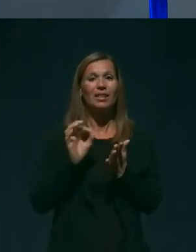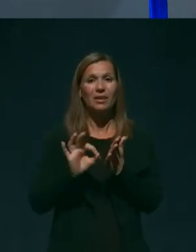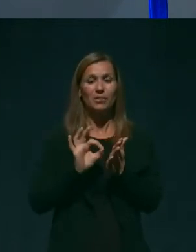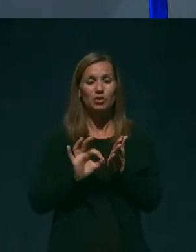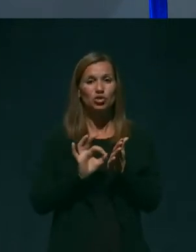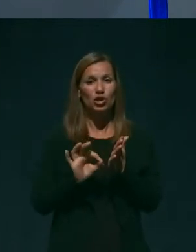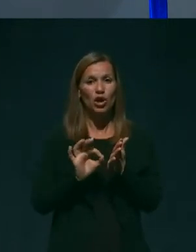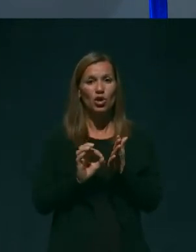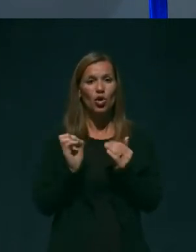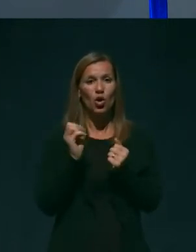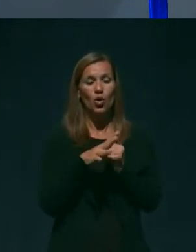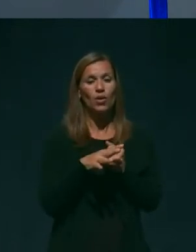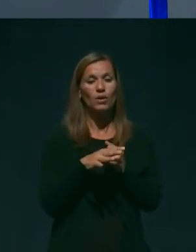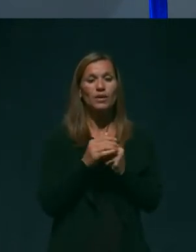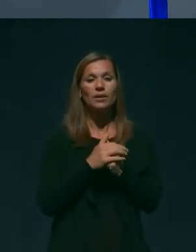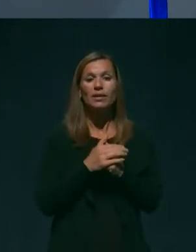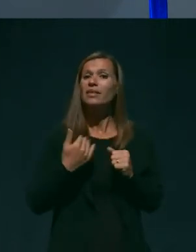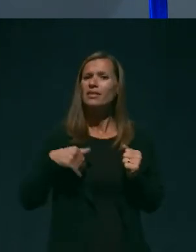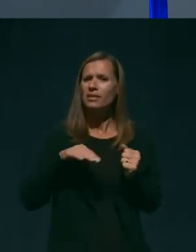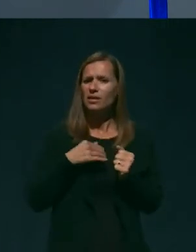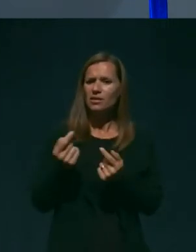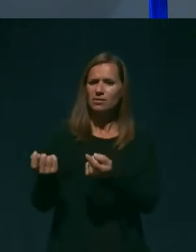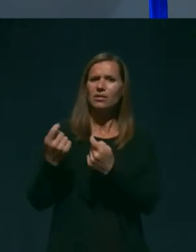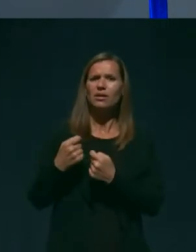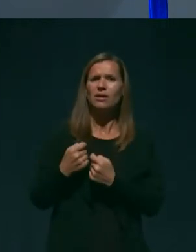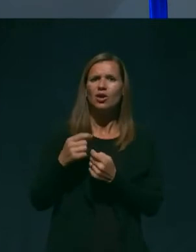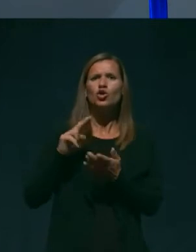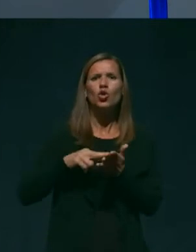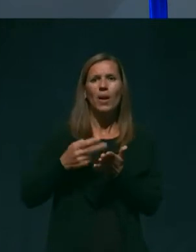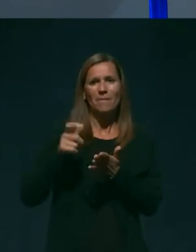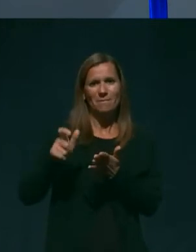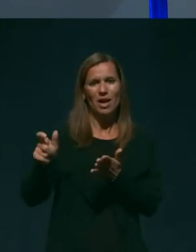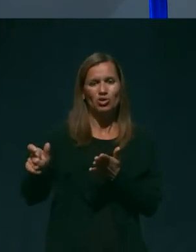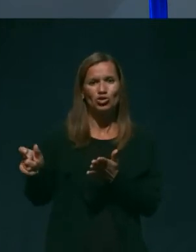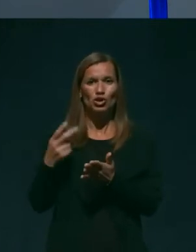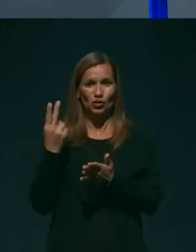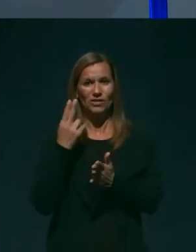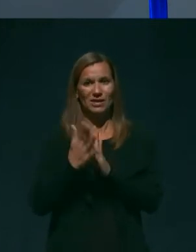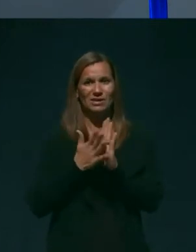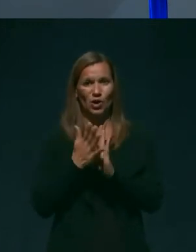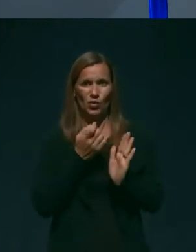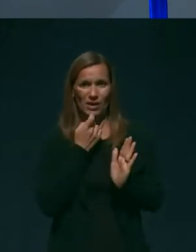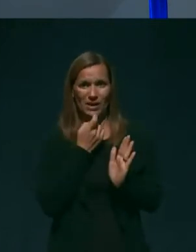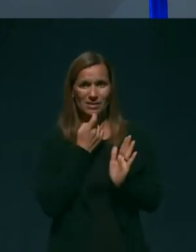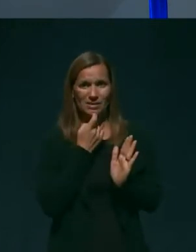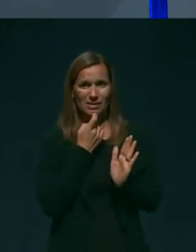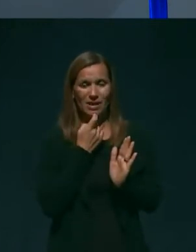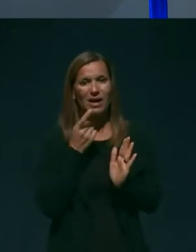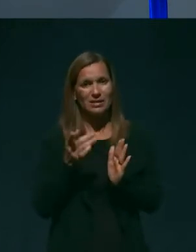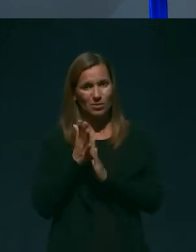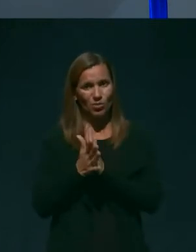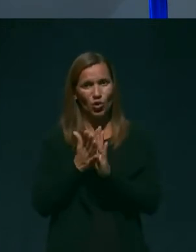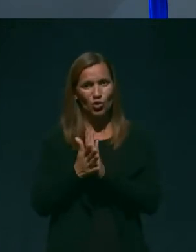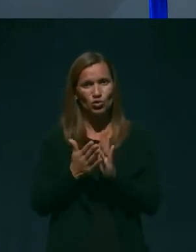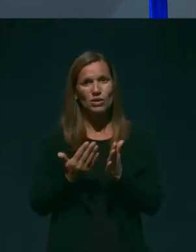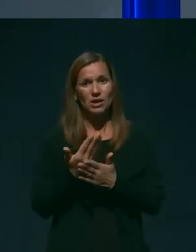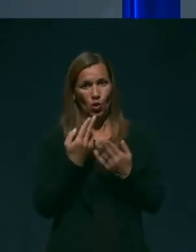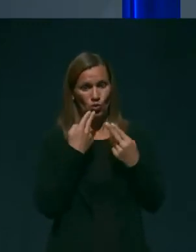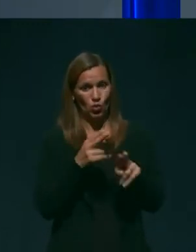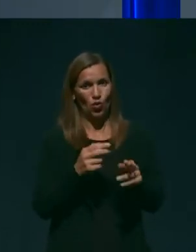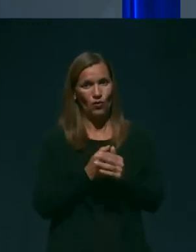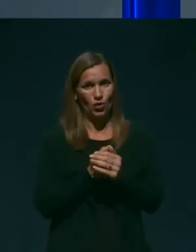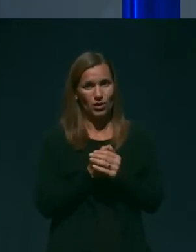Na nas so se obrnili tolmači slovenskega znakovnega jezika s prošnjo za odgovor.